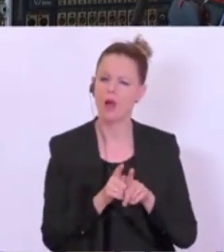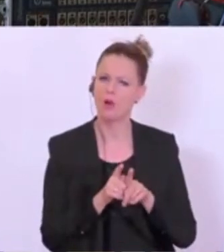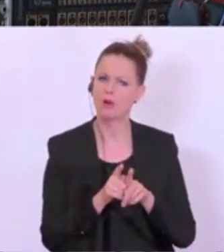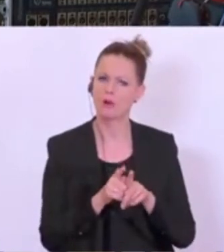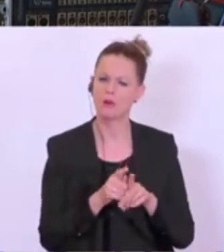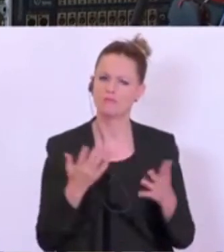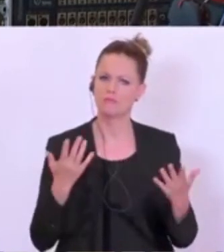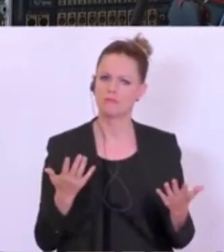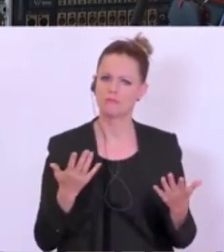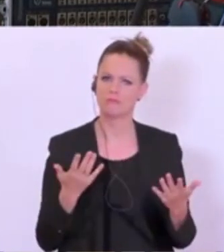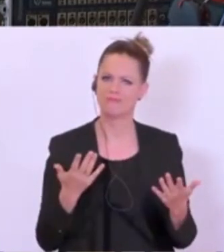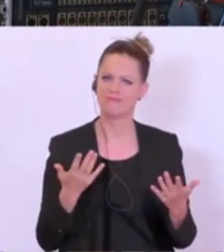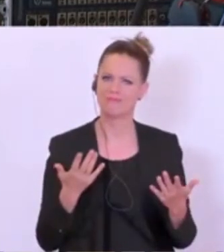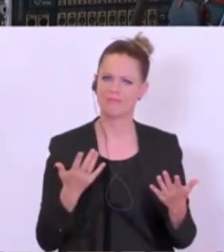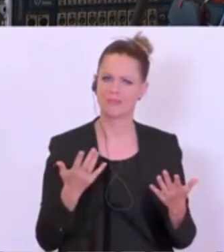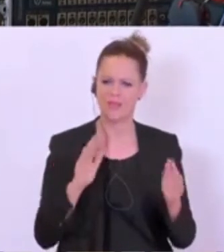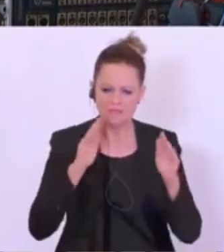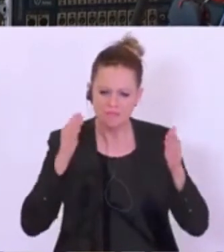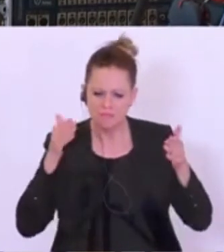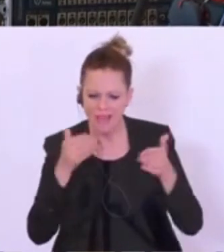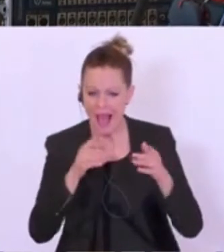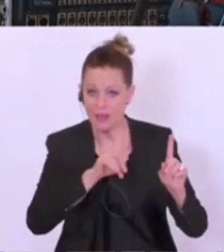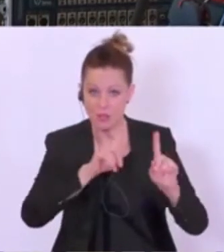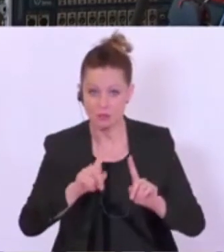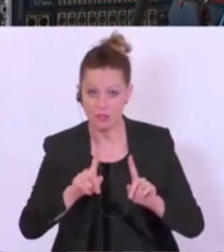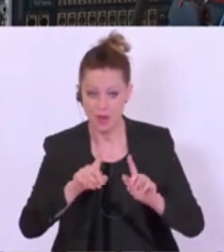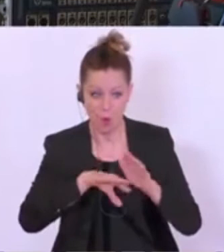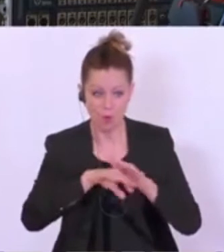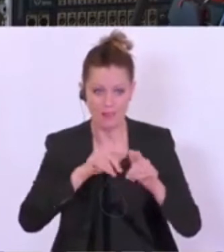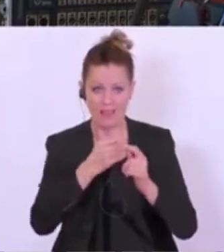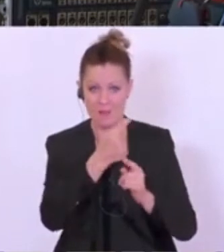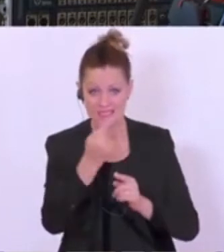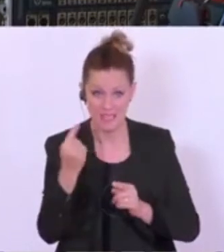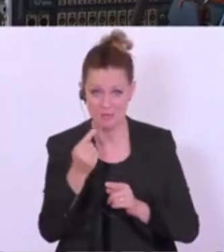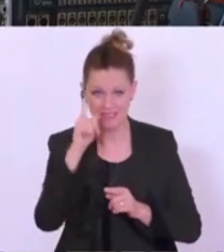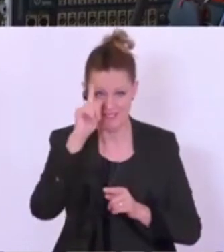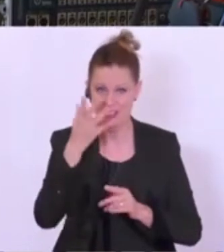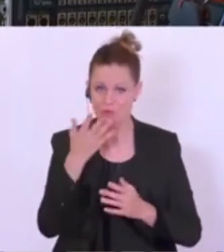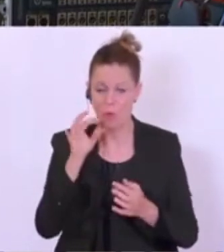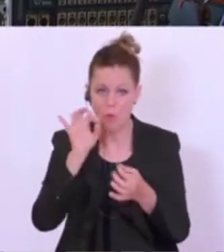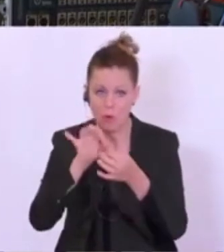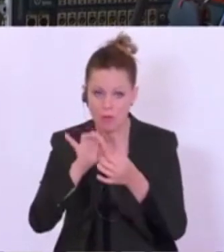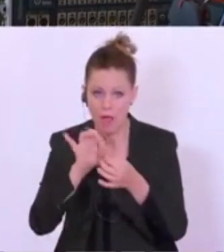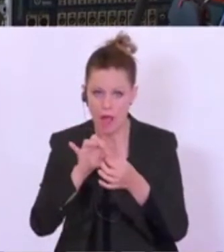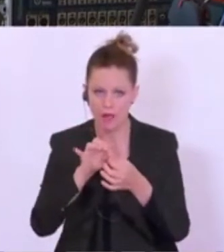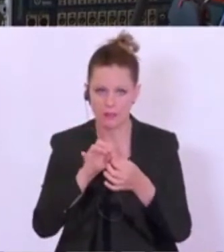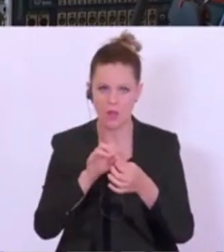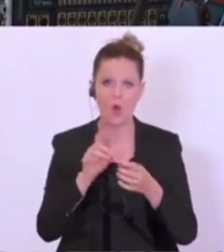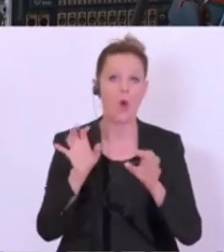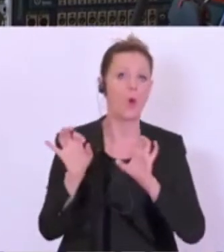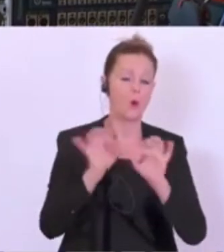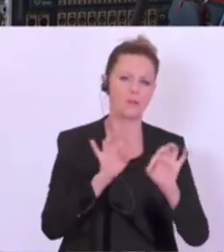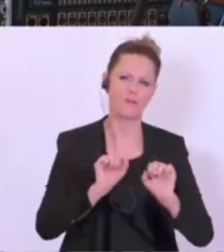ist es konzentriert genug auf eine Stelle, dass die Unternehmen auch wissen, wo sie sich denn hinwenden sollen? Oder ist das so wie in Österreich